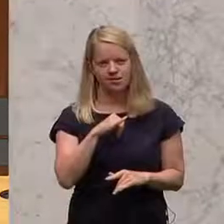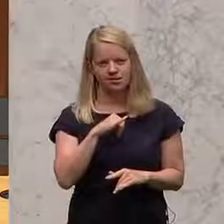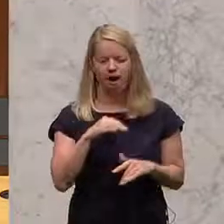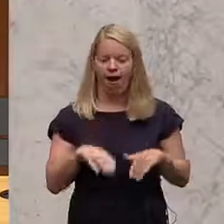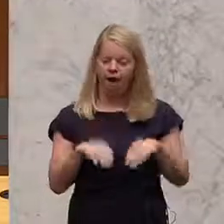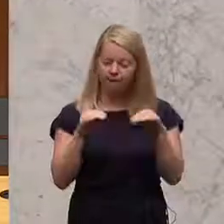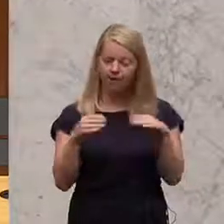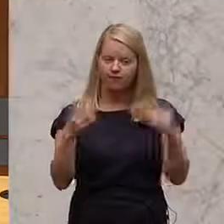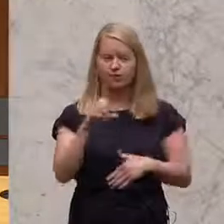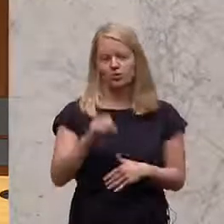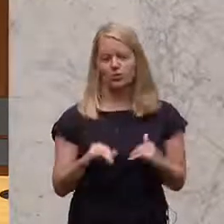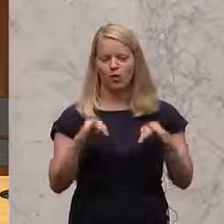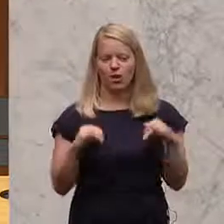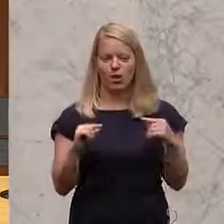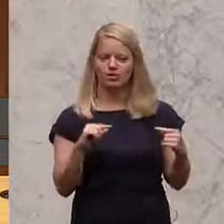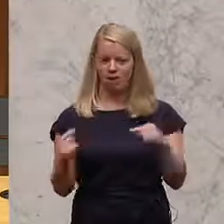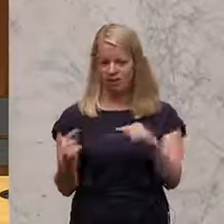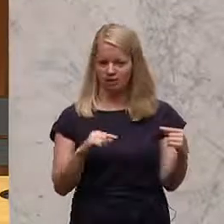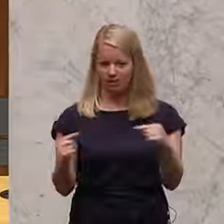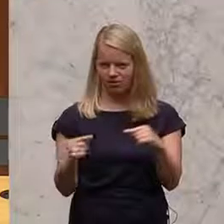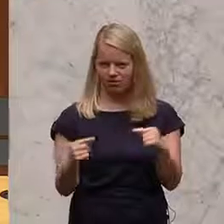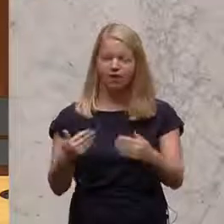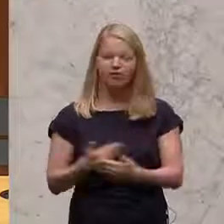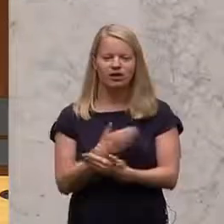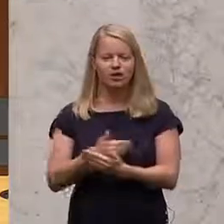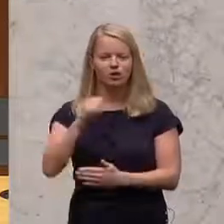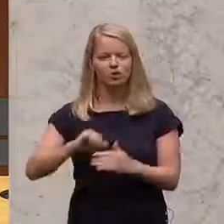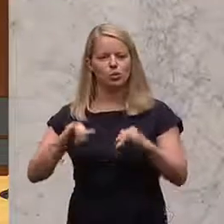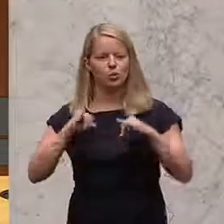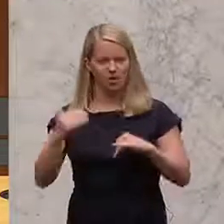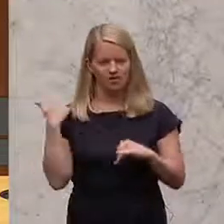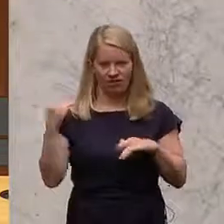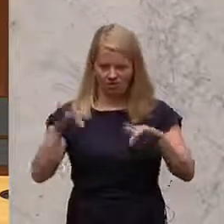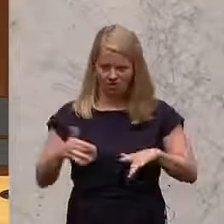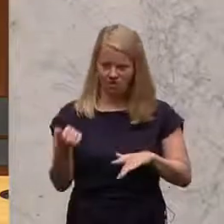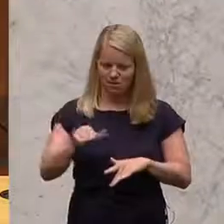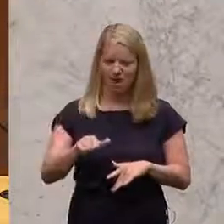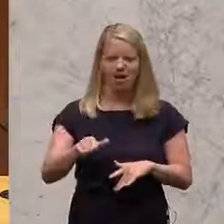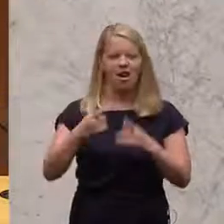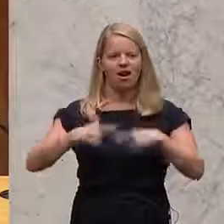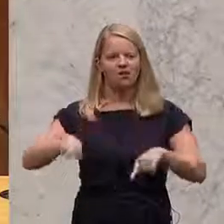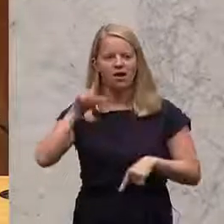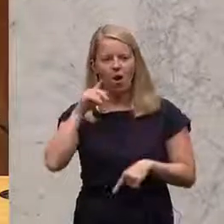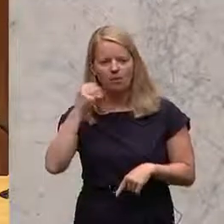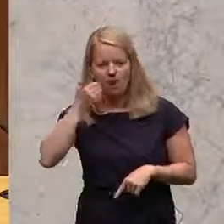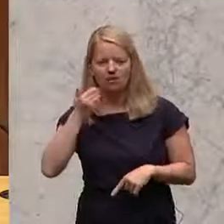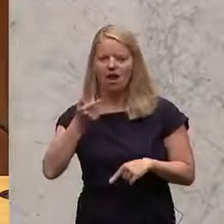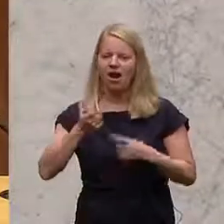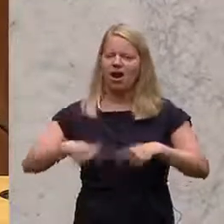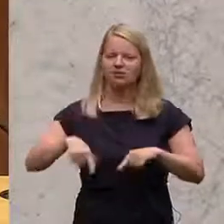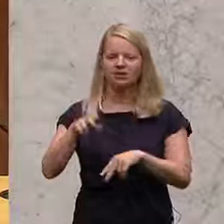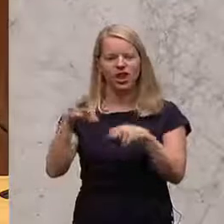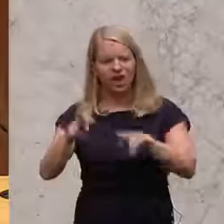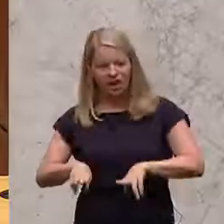Südtirol-Debatte. Es waren die Vertreter Südtirols da, der Landeshauptmann, Landesräte,